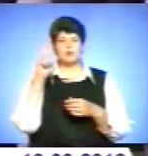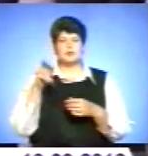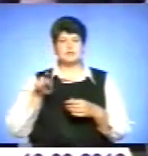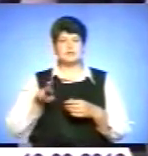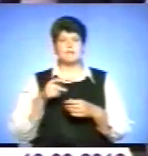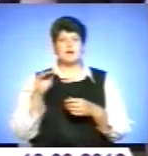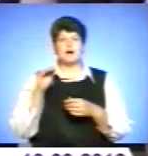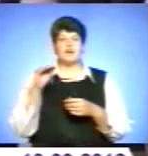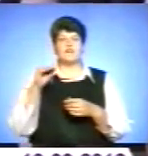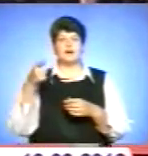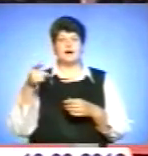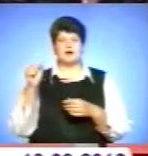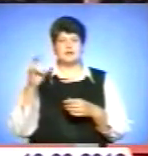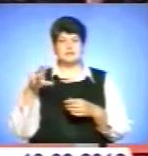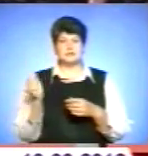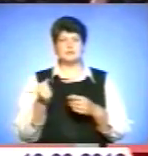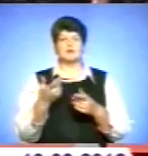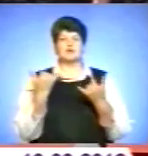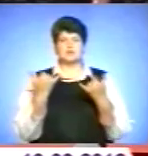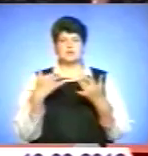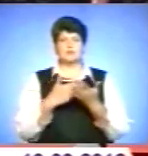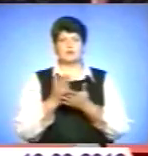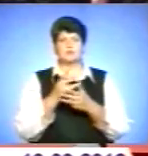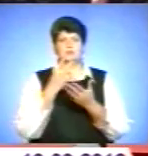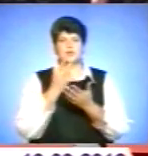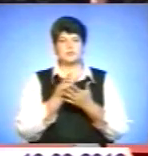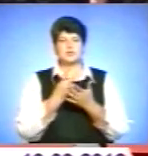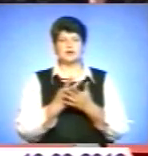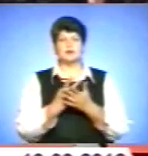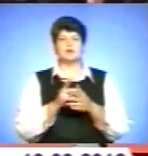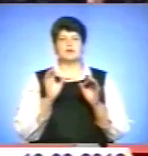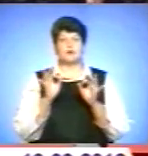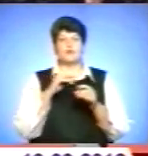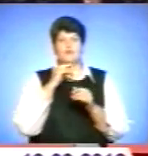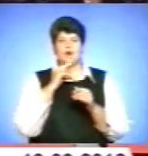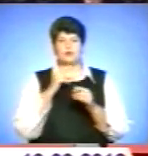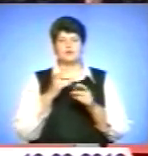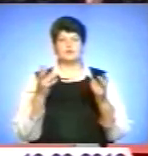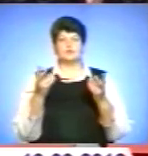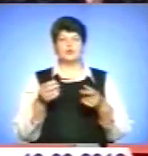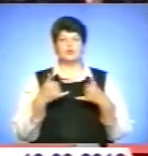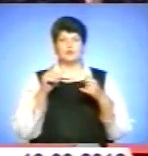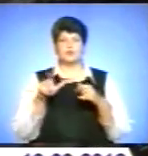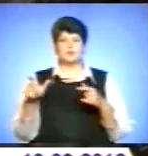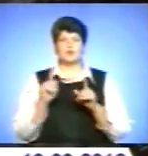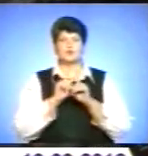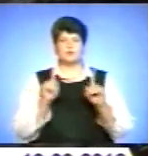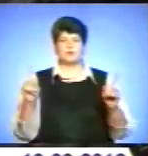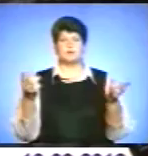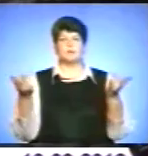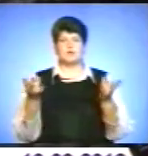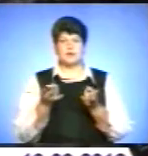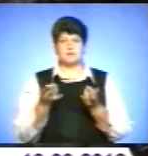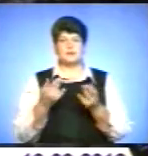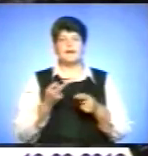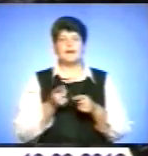політика, підкреслив президент, передбачає особливу увагу до забезпечення гідних умов життя людей з особливими потребами. Це наш